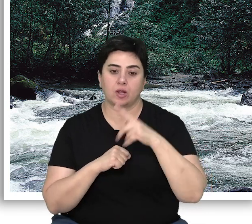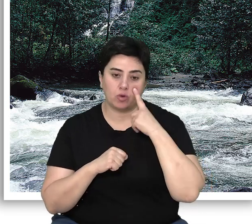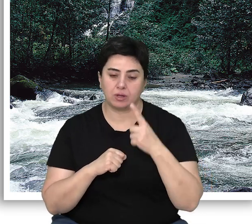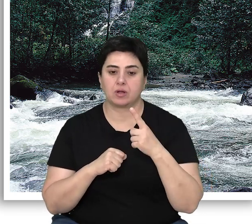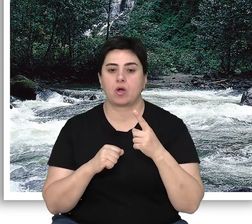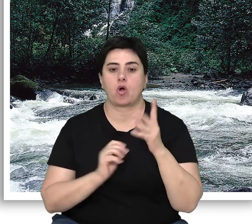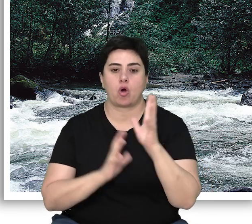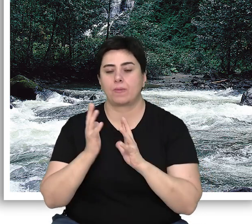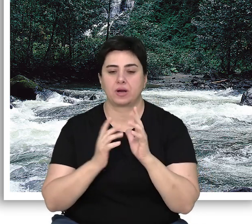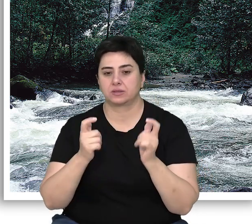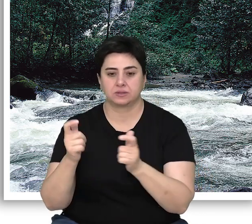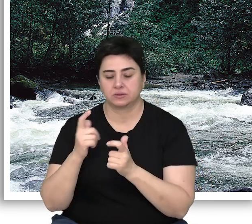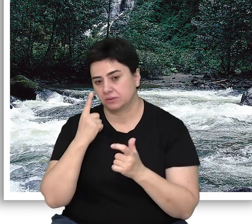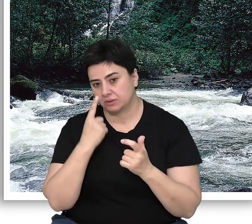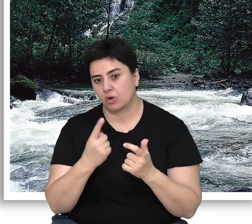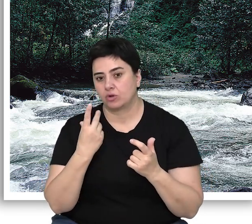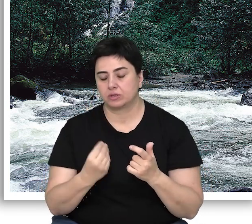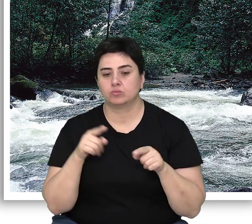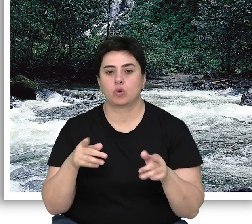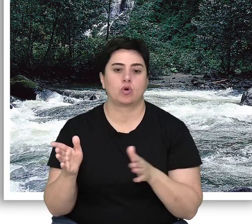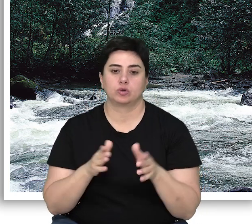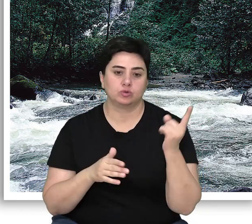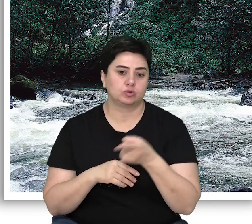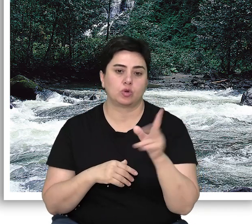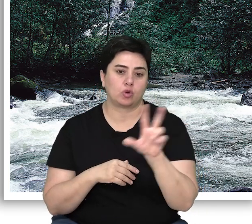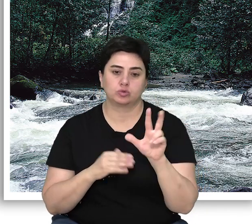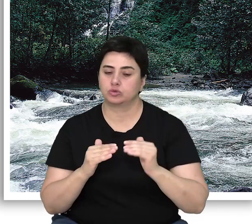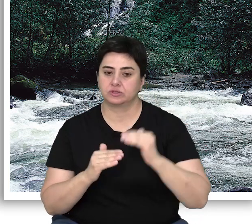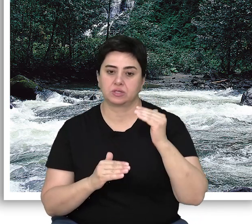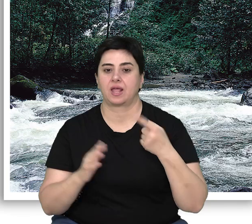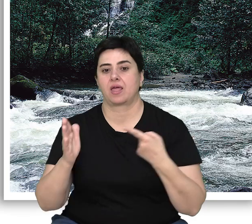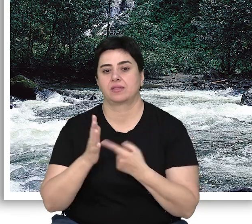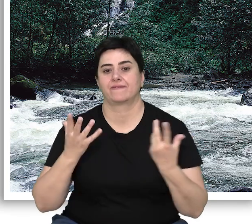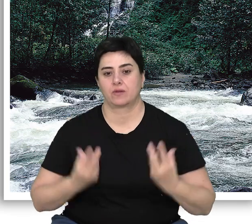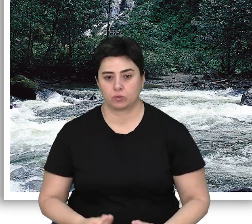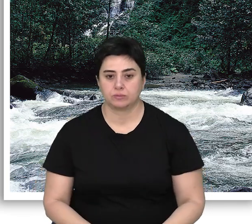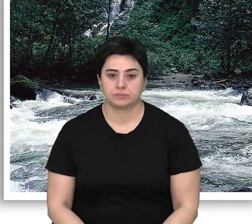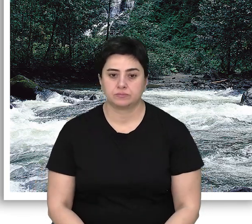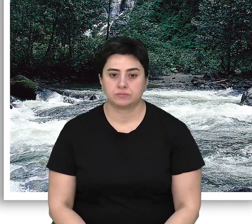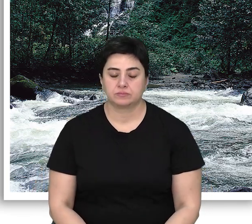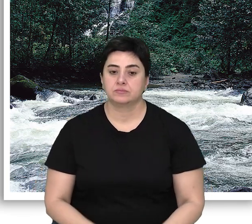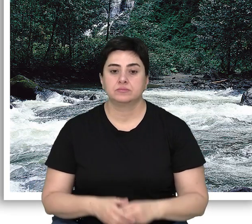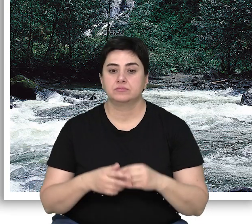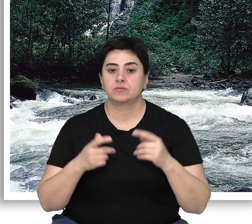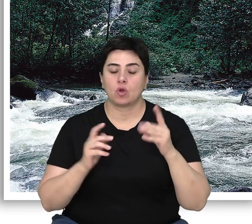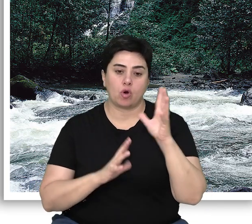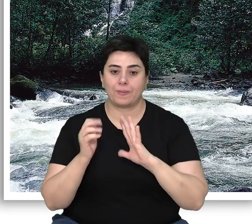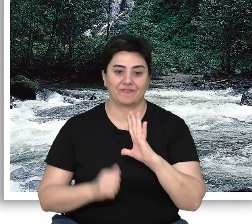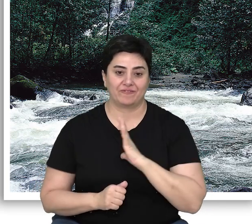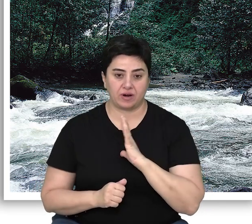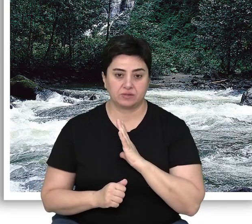ülkelerin ormanlık alanları dikkate alınarak bu oranın %30'lara çıkarılması hedeflenmektedir. Mevcut orman